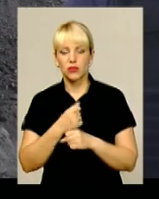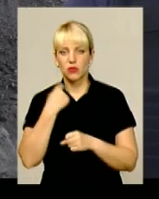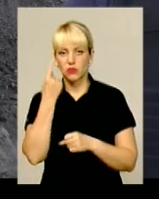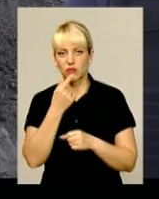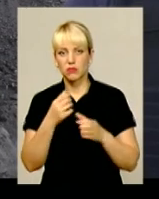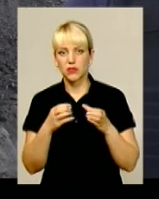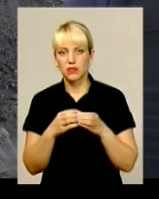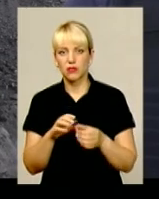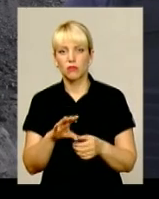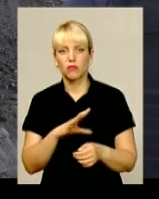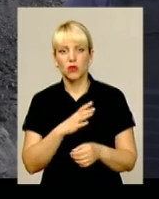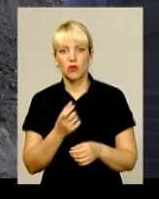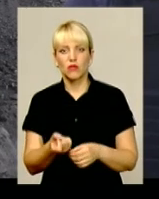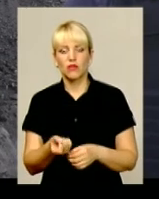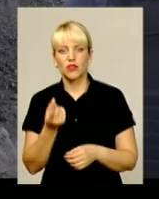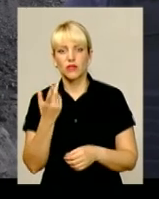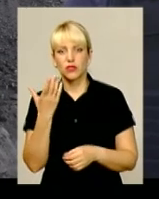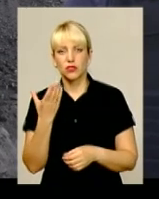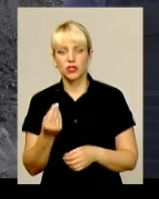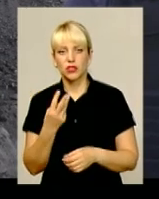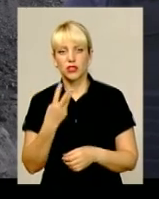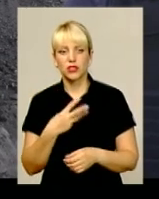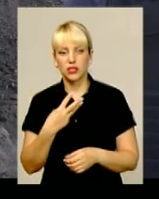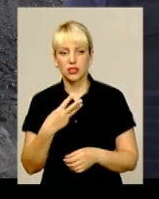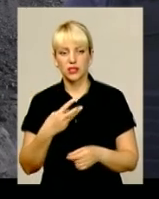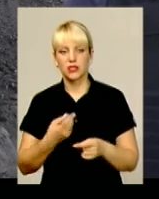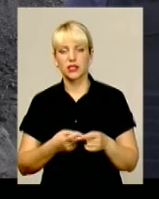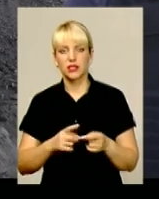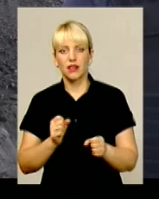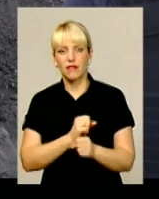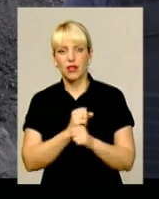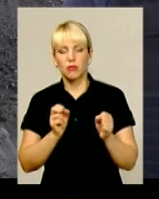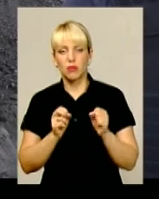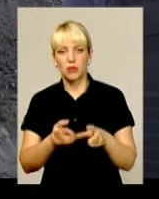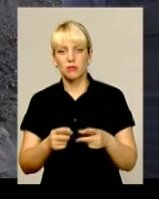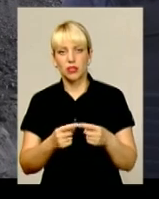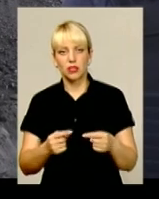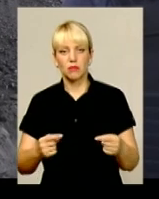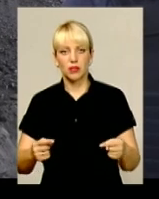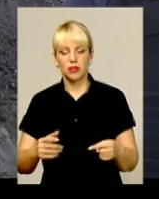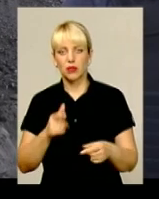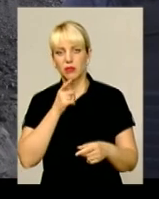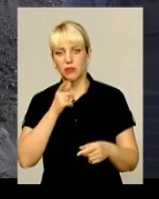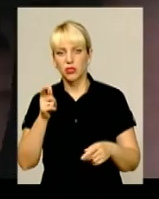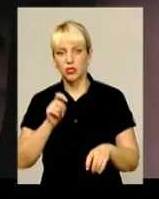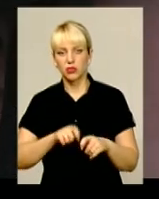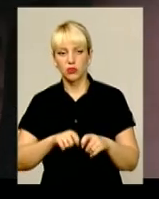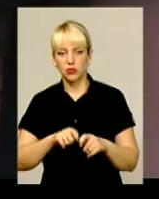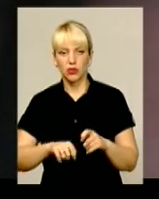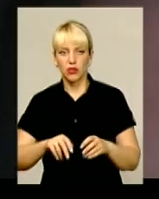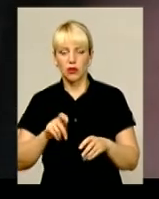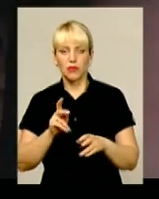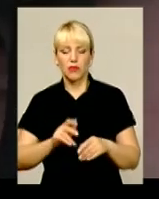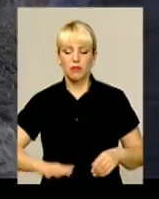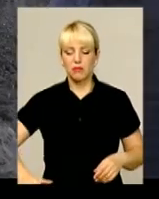виявлено ще 30 даних вибухонебезпечних предметів під час контрольної перевірки місцевості.